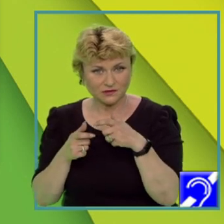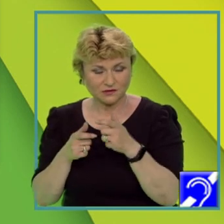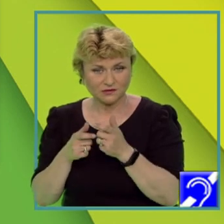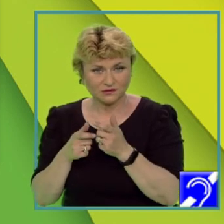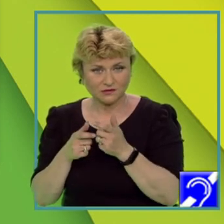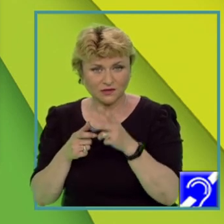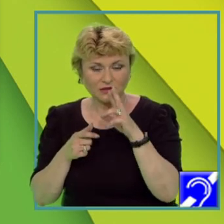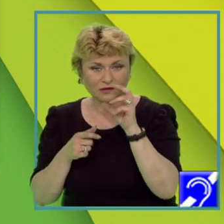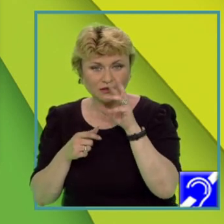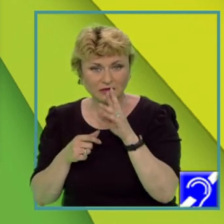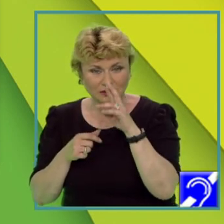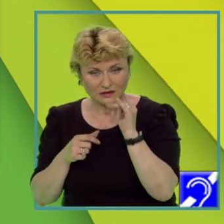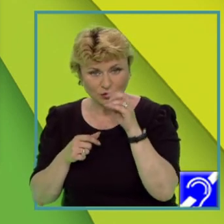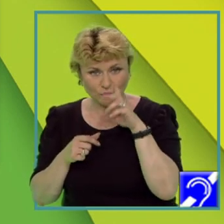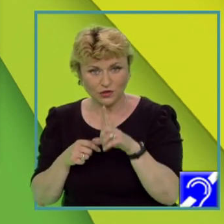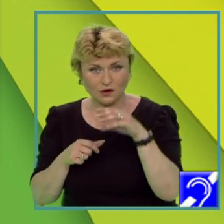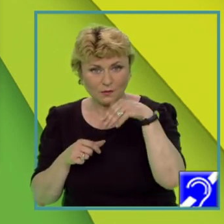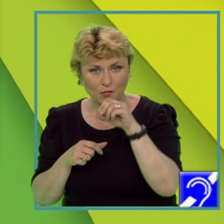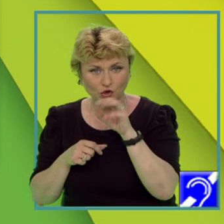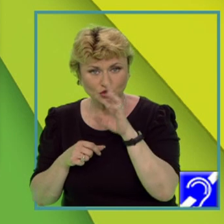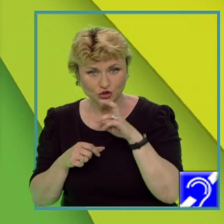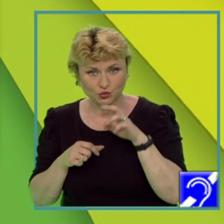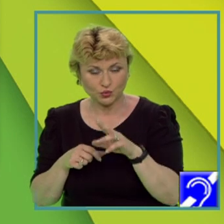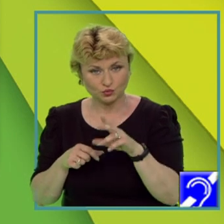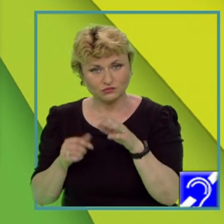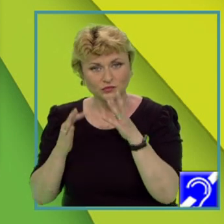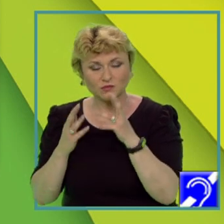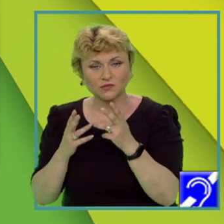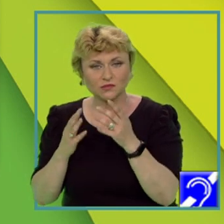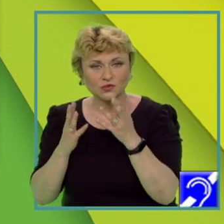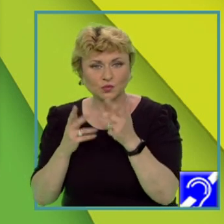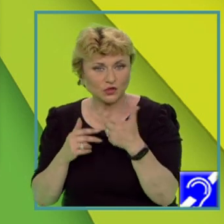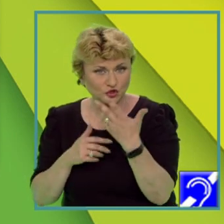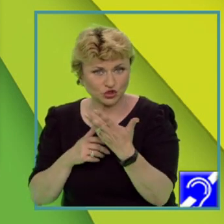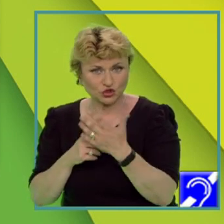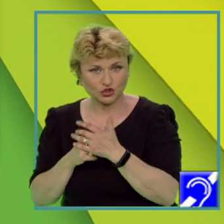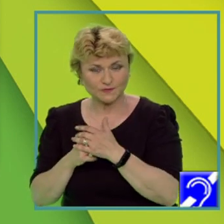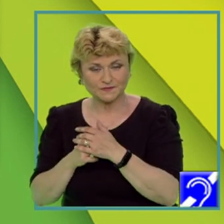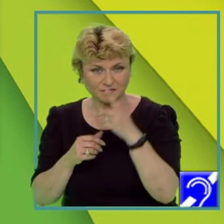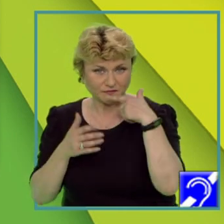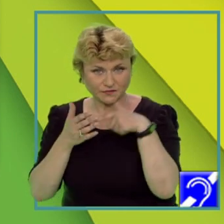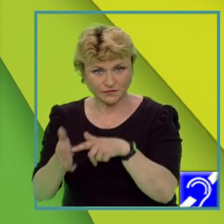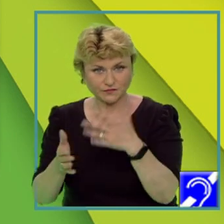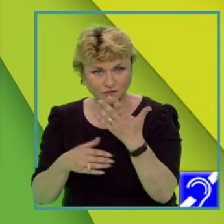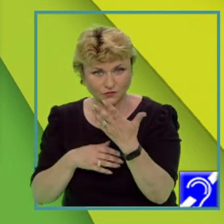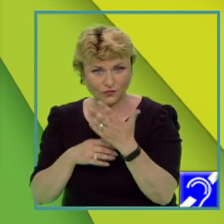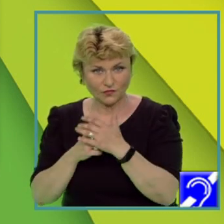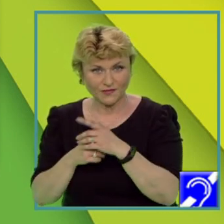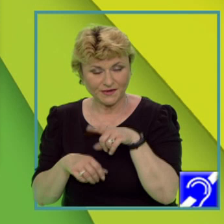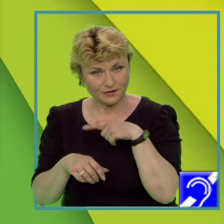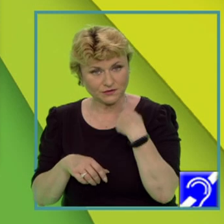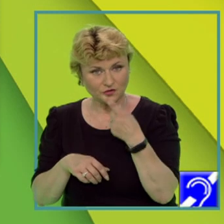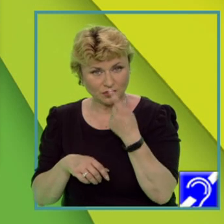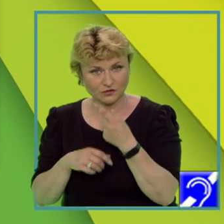Motru. Orașul marcat pe hartă cu numărul 5 se numește. Identificăm 5. Este un oraș